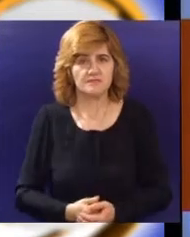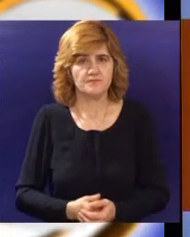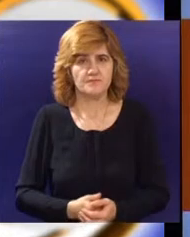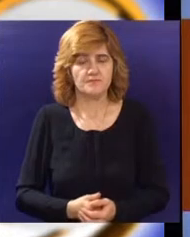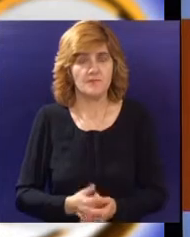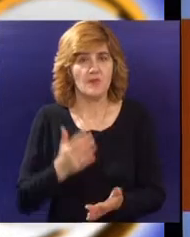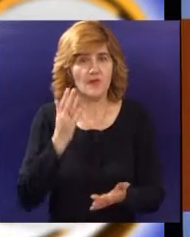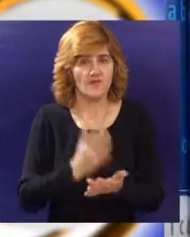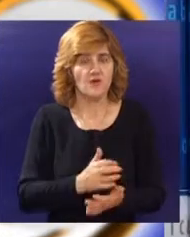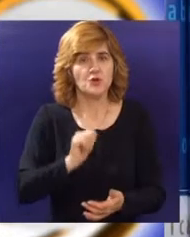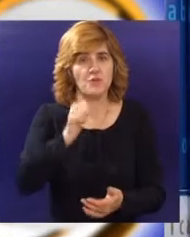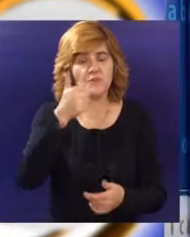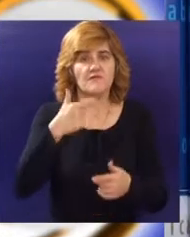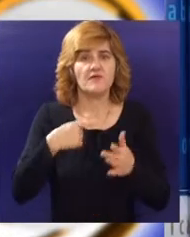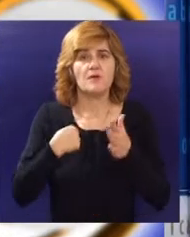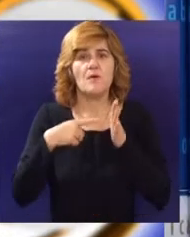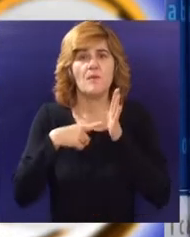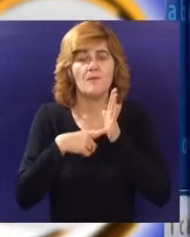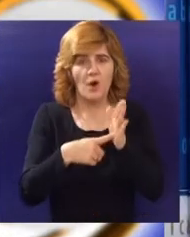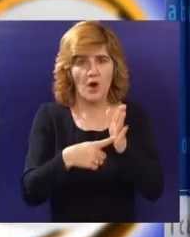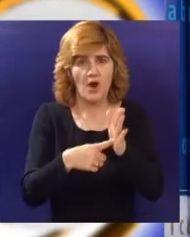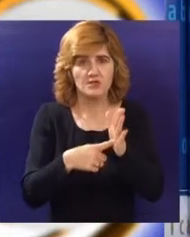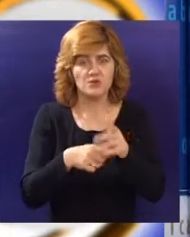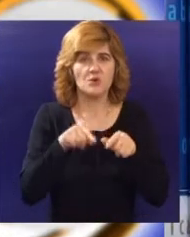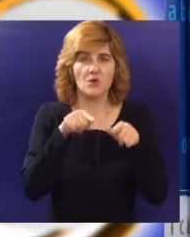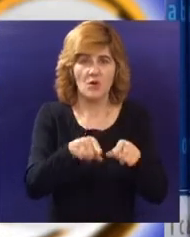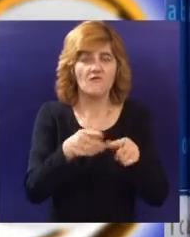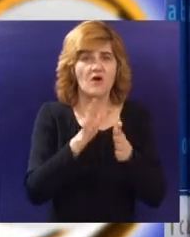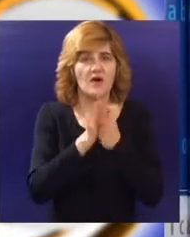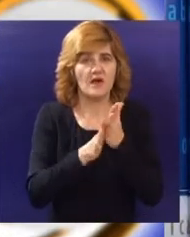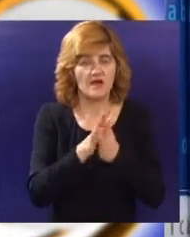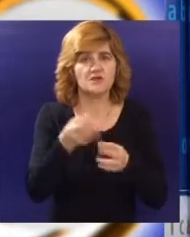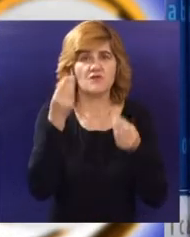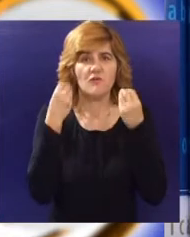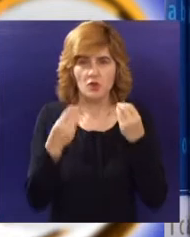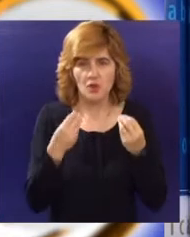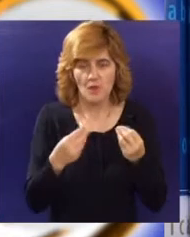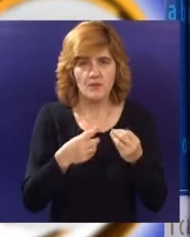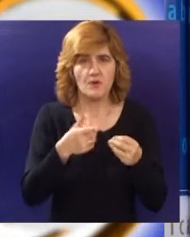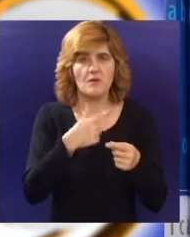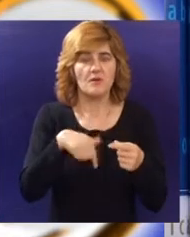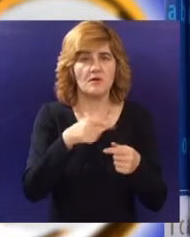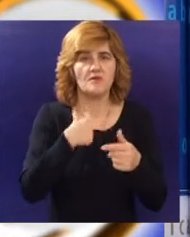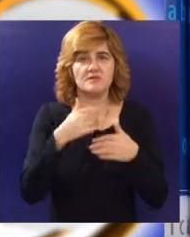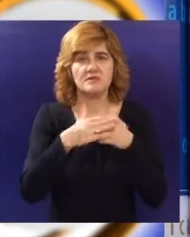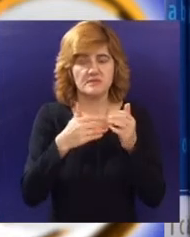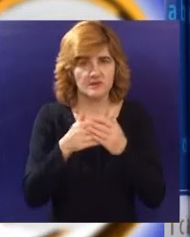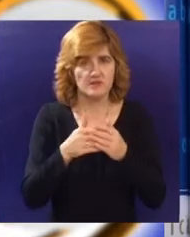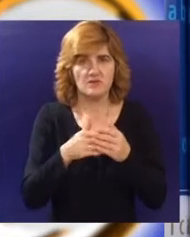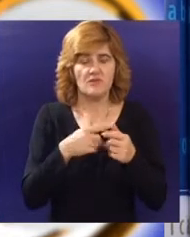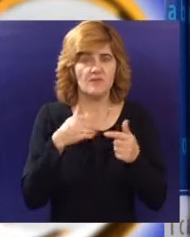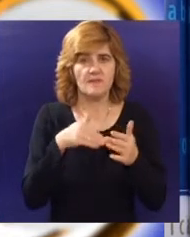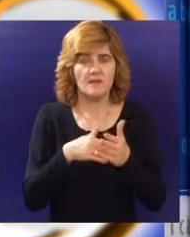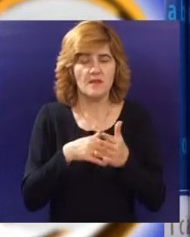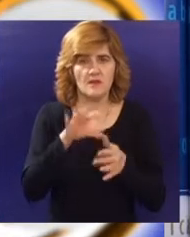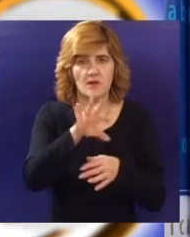Znači, već prvi signal pokazuje da je tema dobra bila, dobro je bilo sve odabrano i